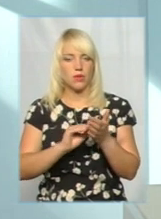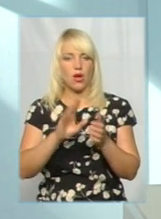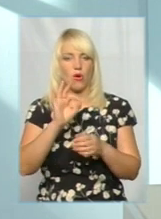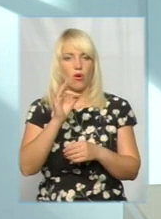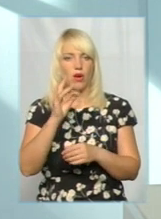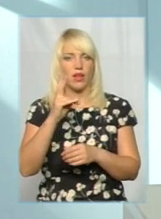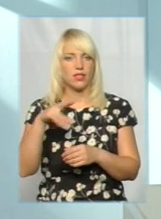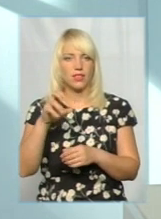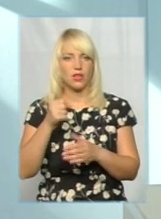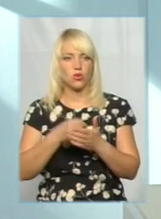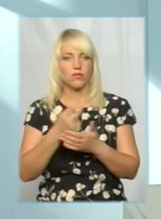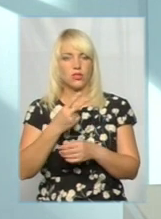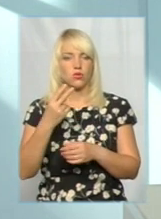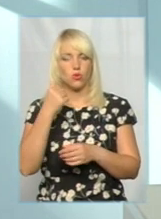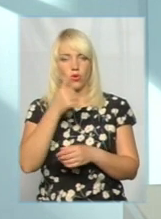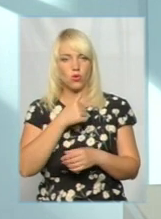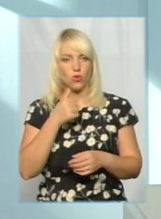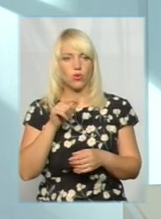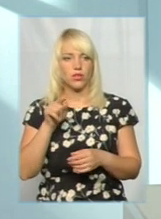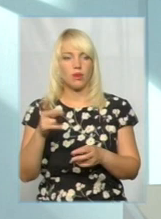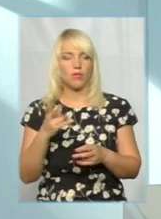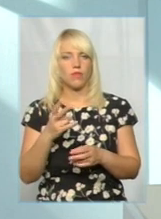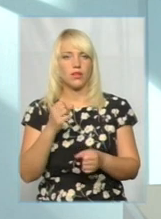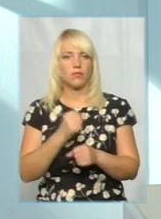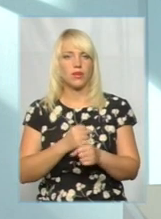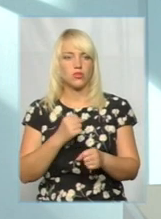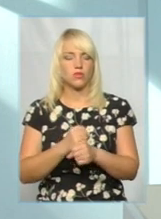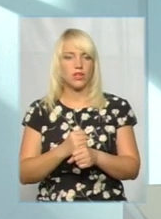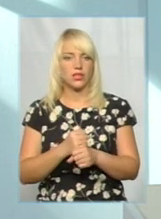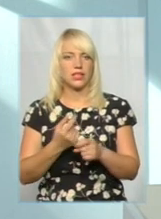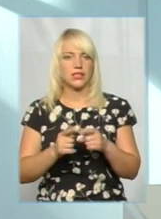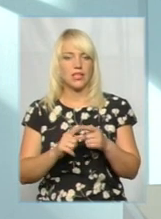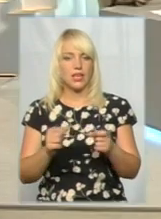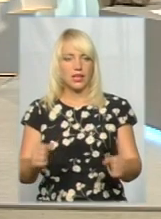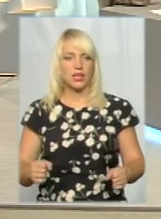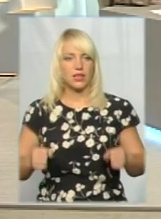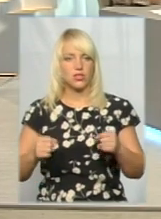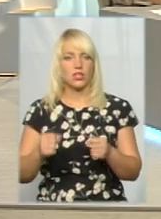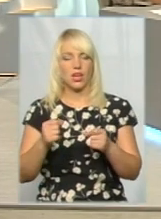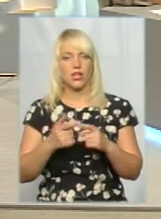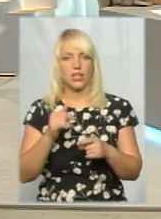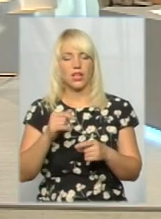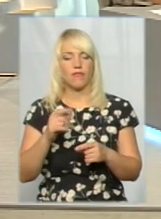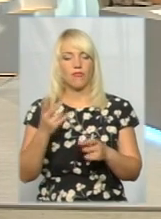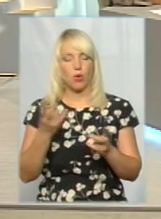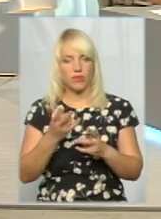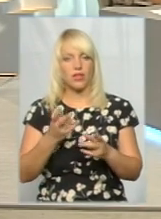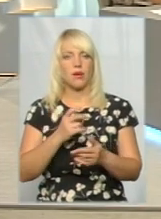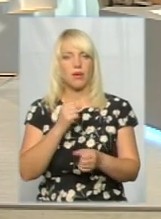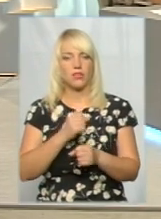2022 року, і до 2022 року вони мають працювати. Тобто вони мають працювати, а